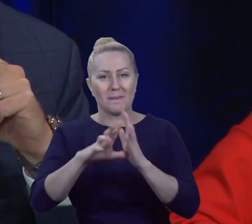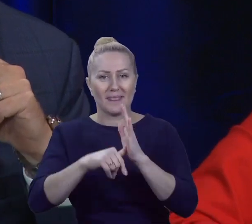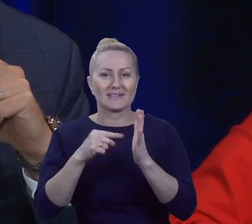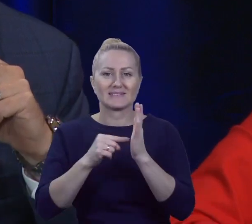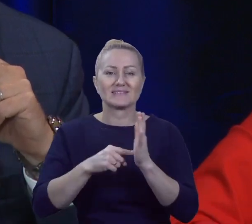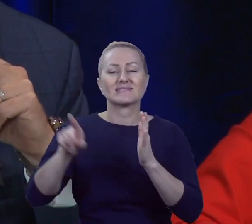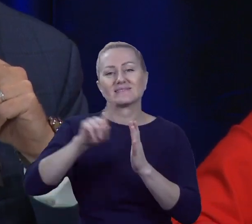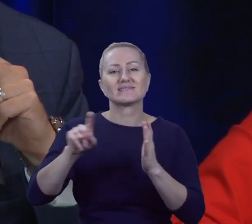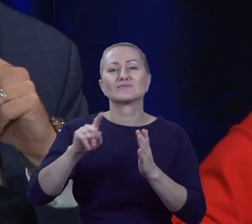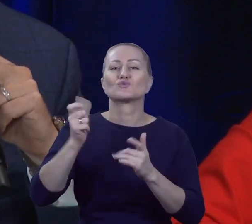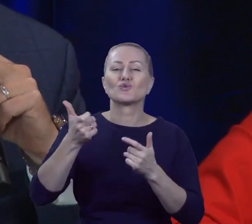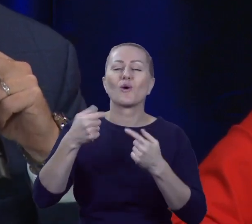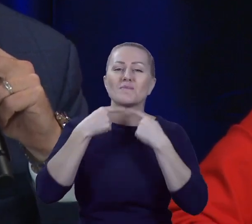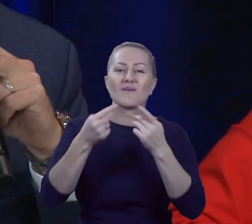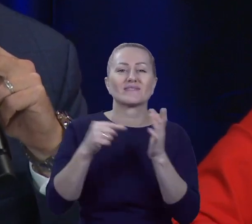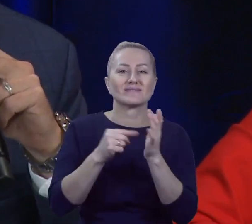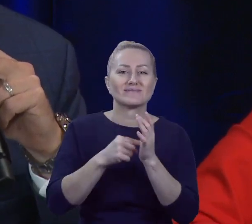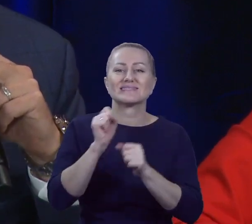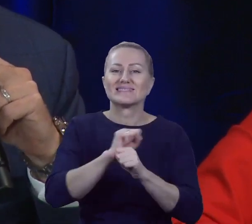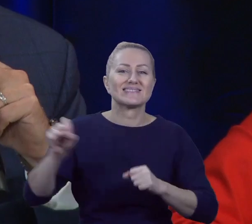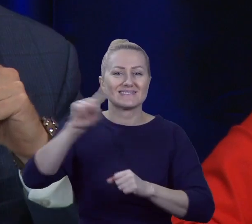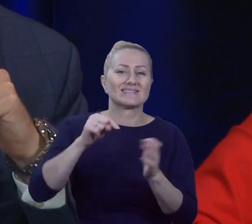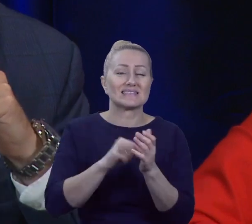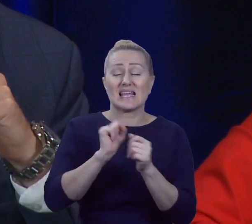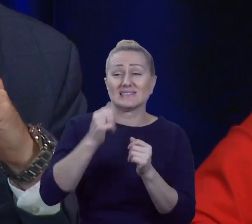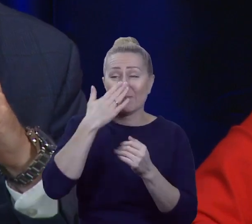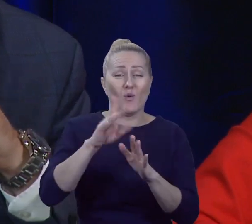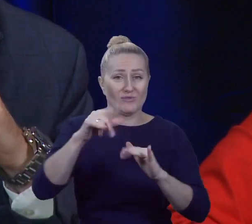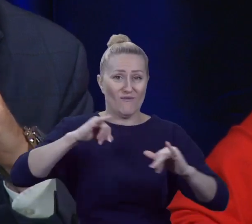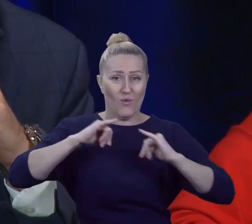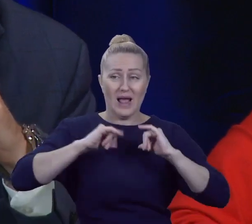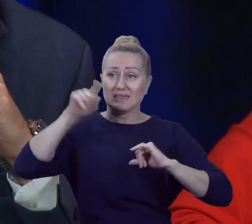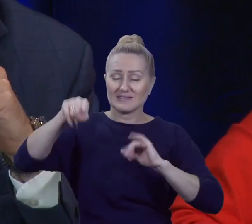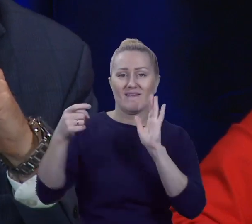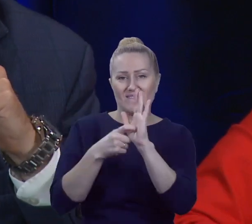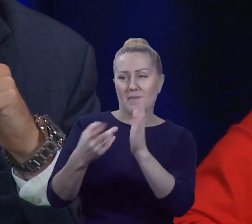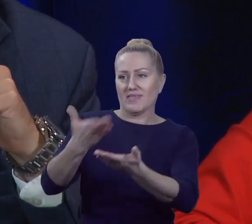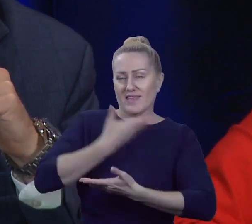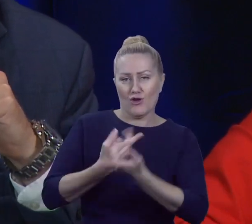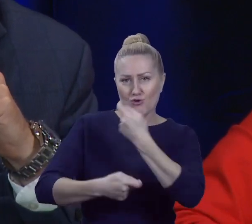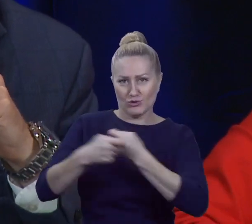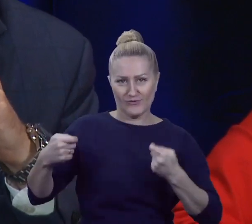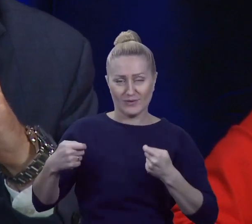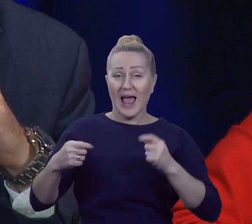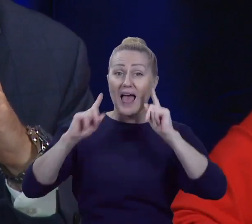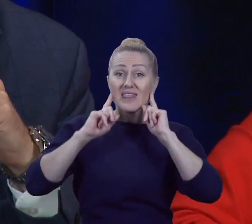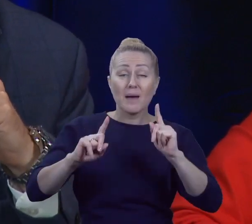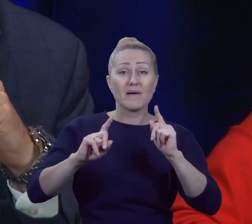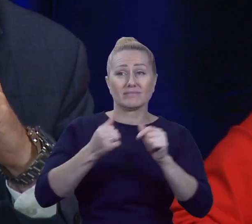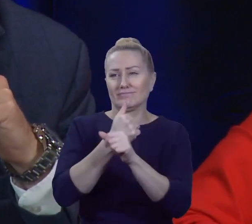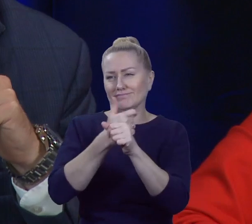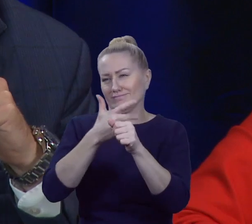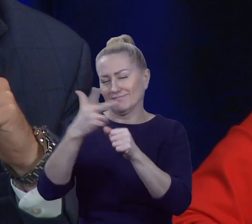przekładają wszelkie problemy właśnie na tą władzę, od niej oczekują rozwiązań, mimo, że kilkadziesiąt procent